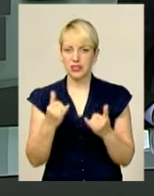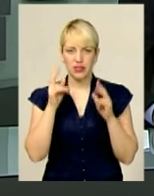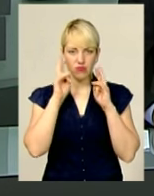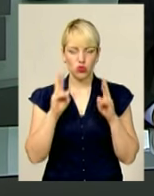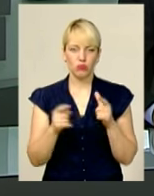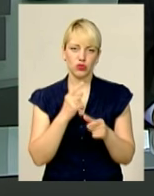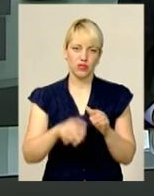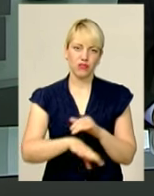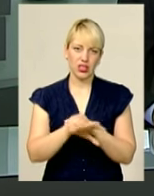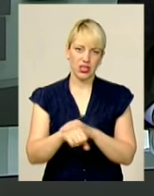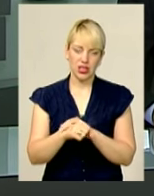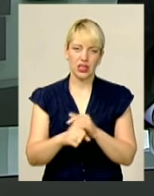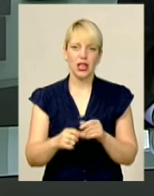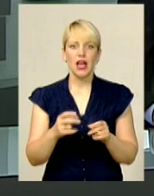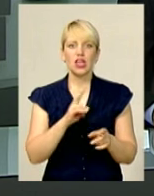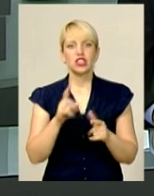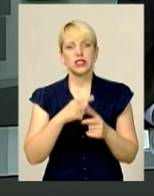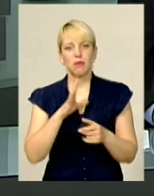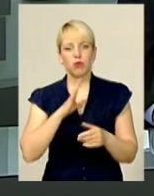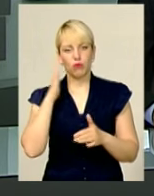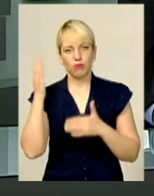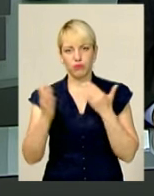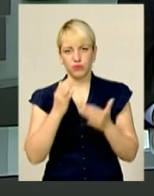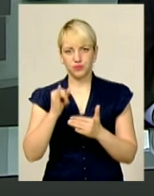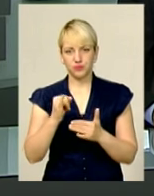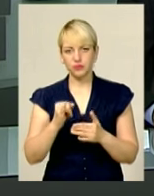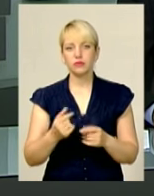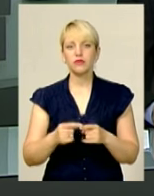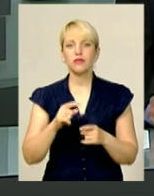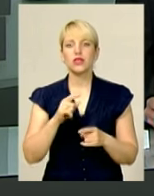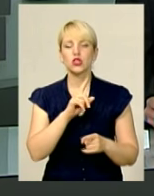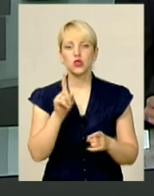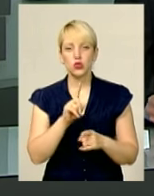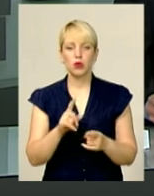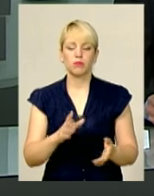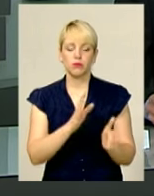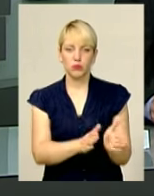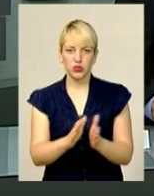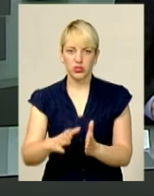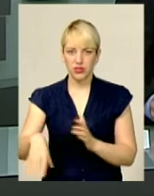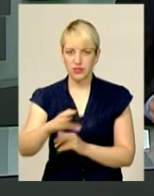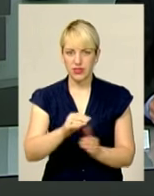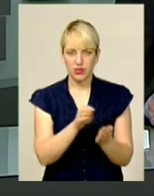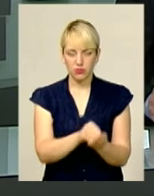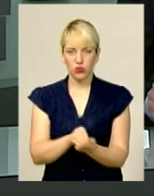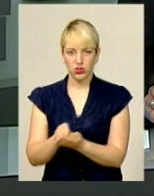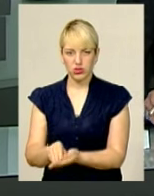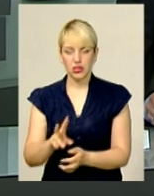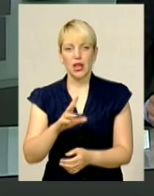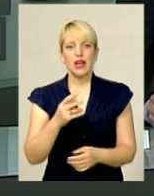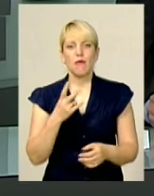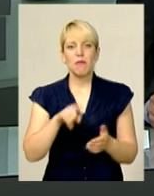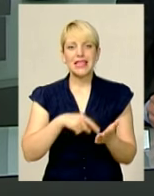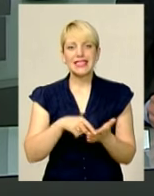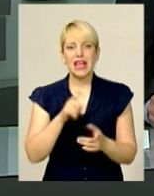плити викрали вандали, чи їх було зруйновано внаслідок погодніх умов. Аби привезти до ладу усі могили загиблих, у міській раді